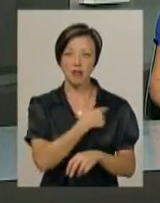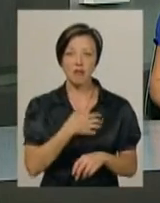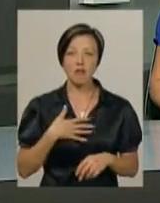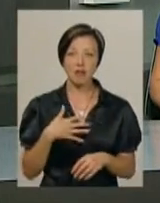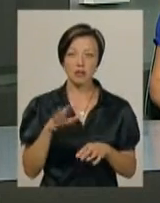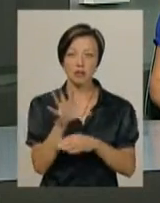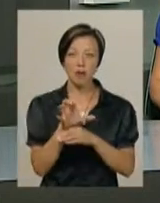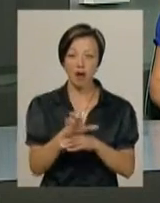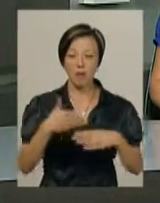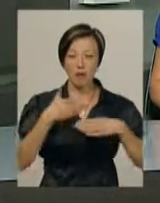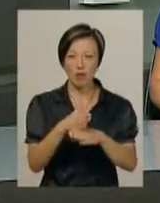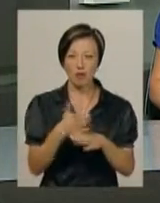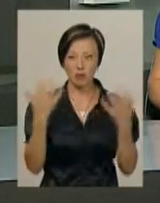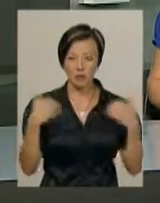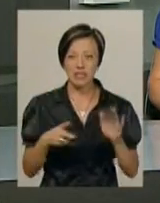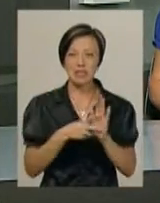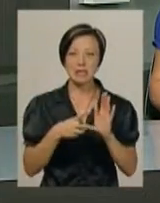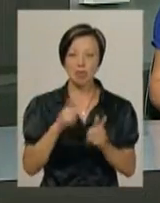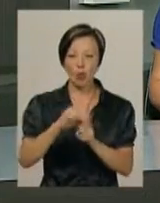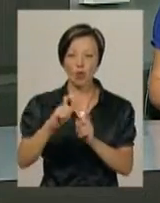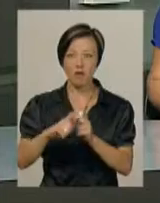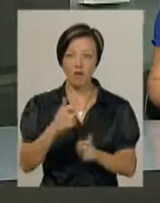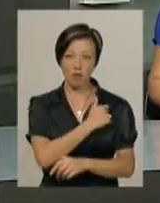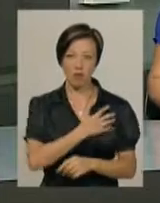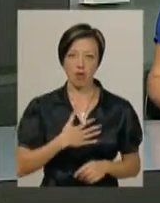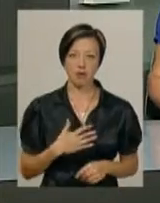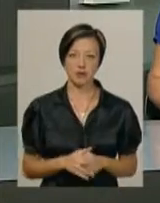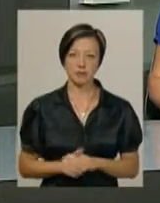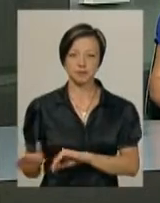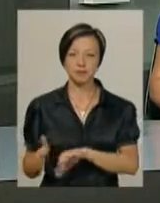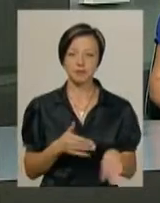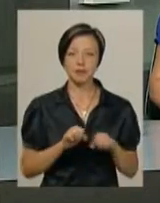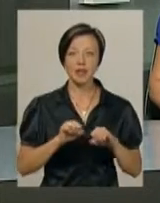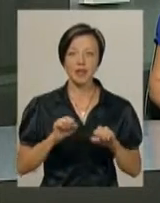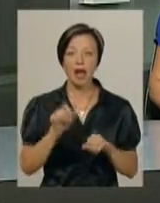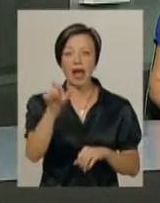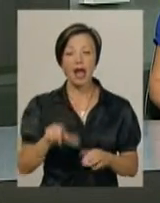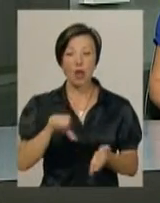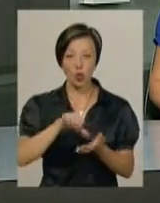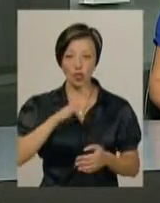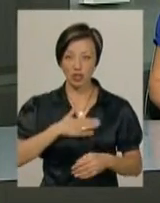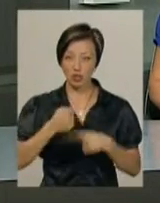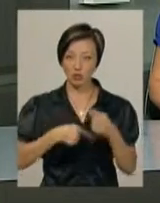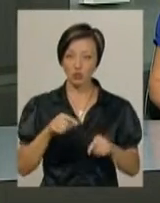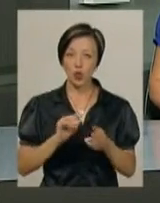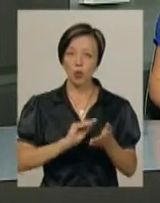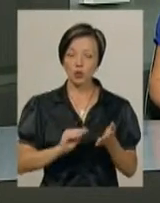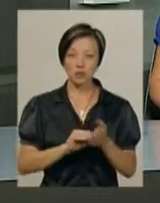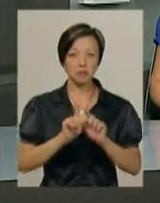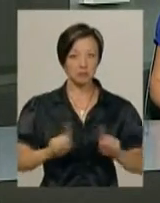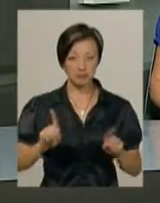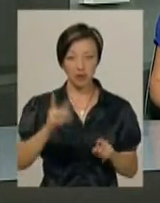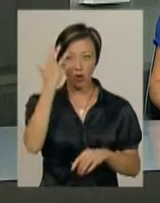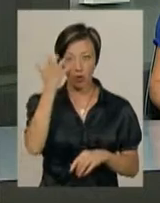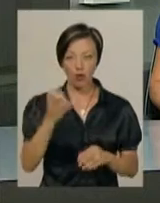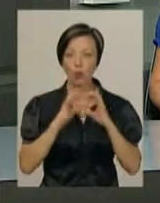переламів, у неї виявили 7 кульових поранень. Герой нашого наступного сюжету має незвичний хобі. Він отримує